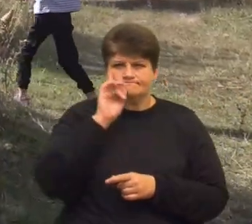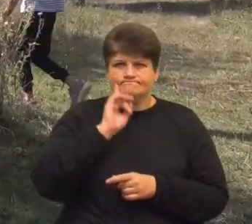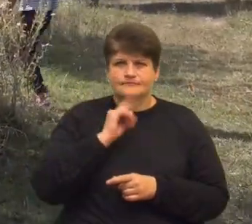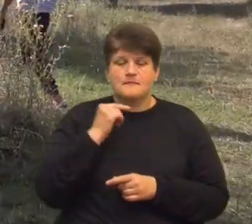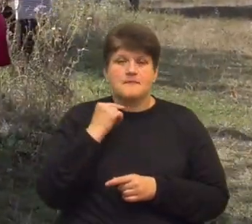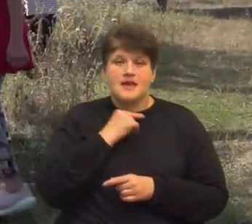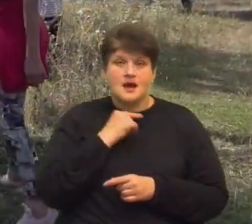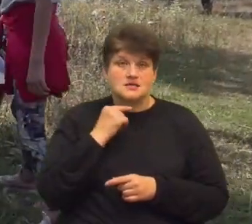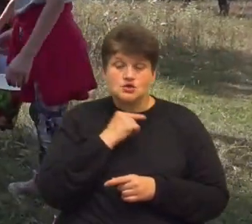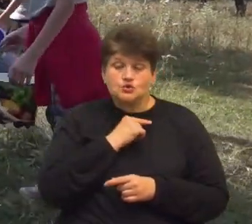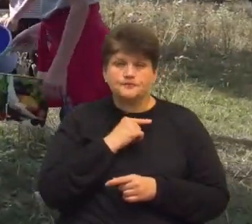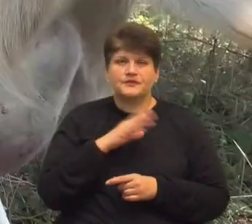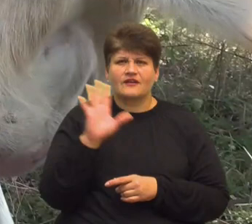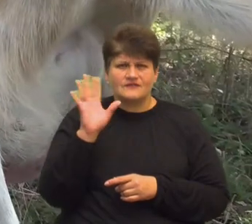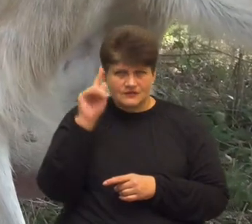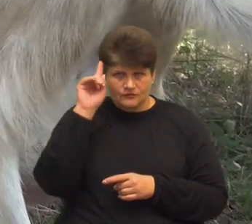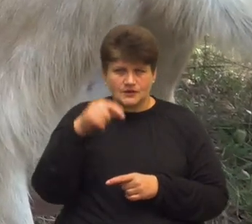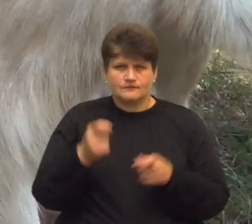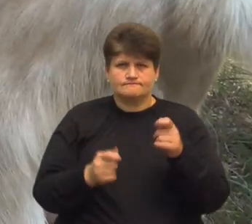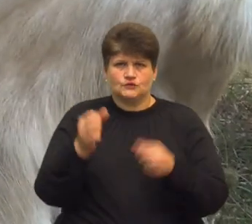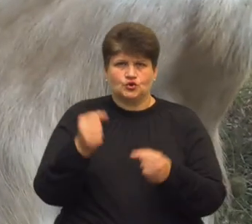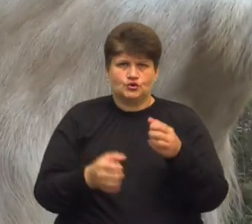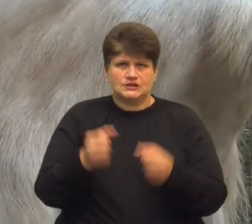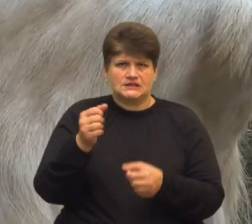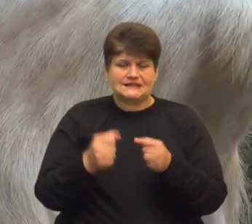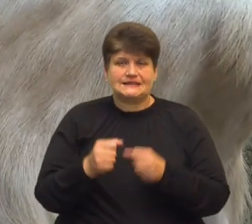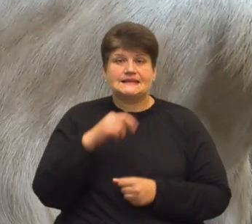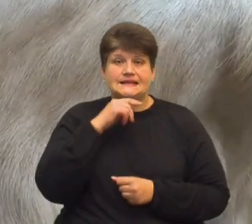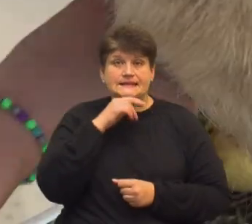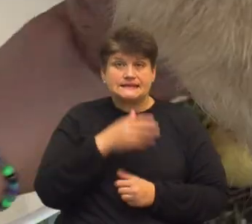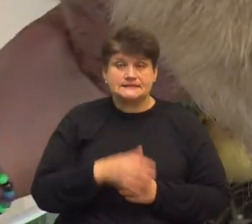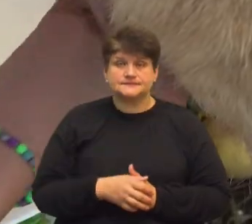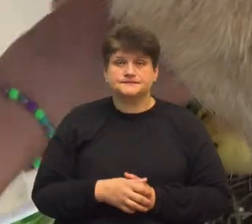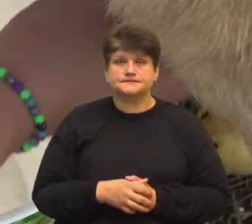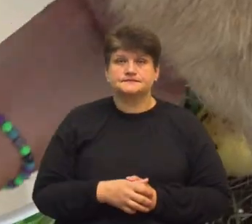кіс вміють усі, каже Руслан Гриців. Сьогодні це роблять Елла та Естер.